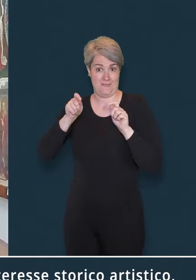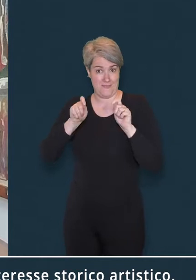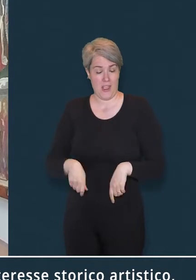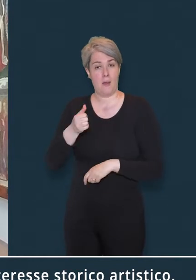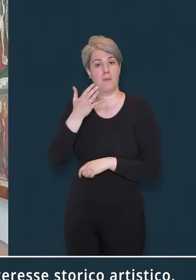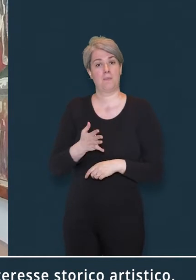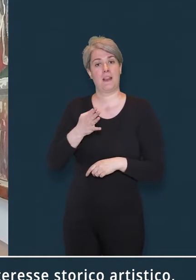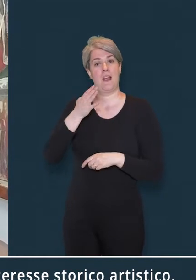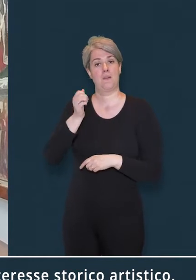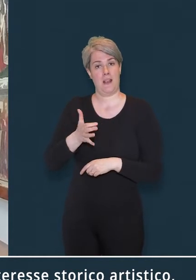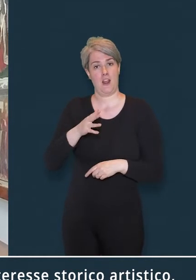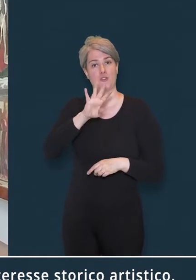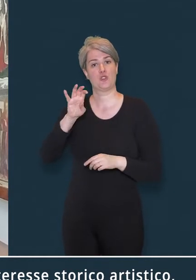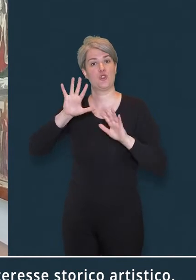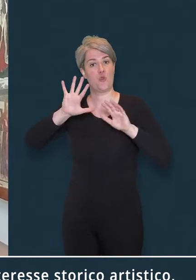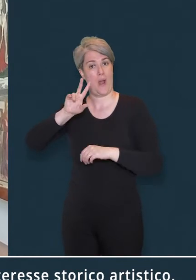successive.